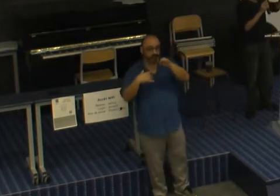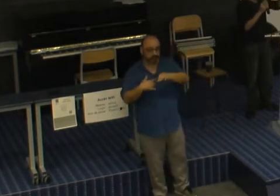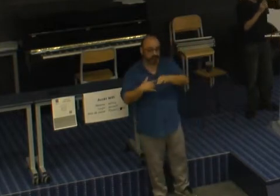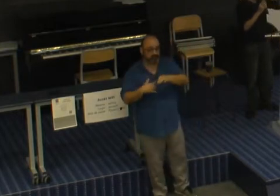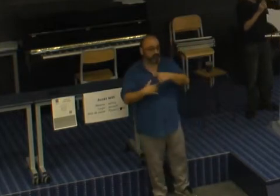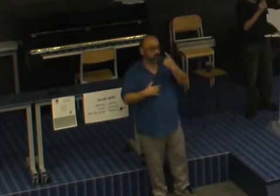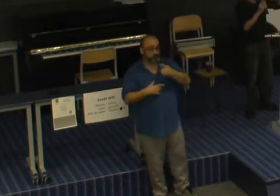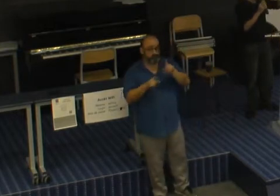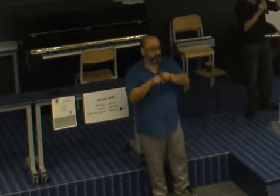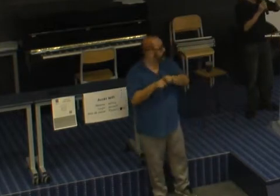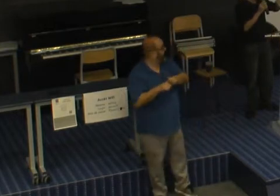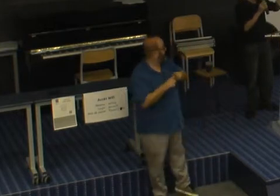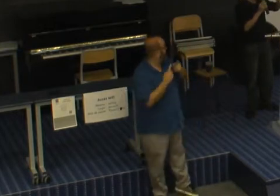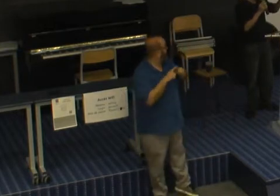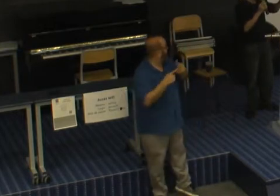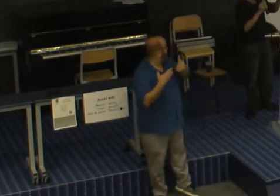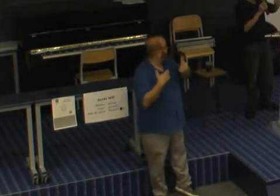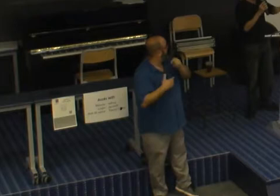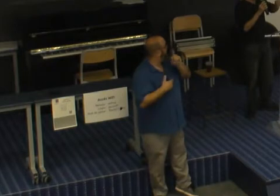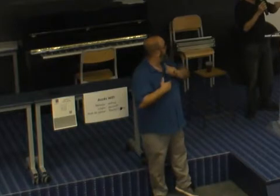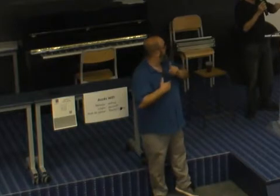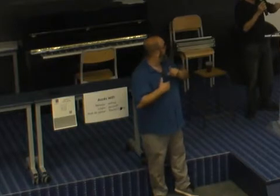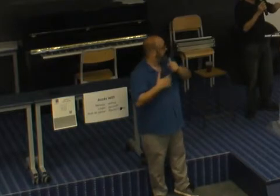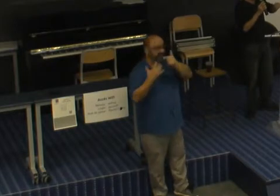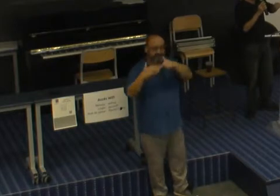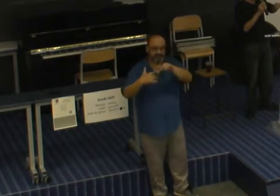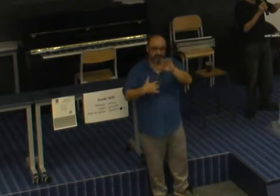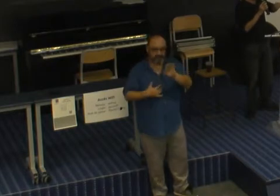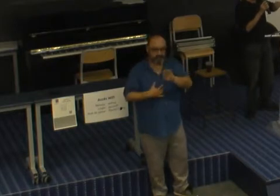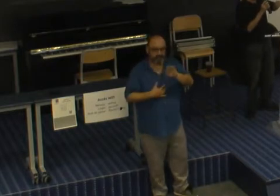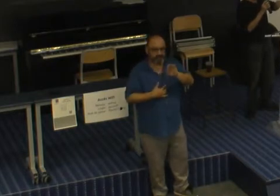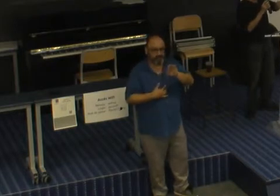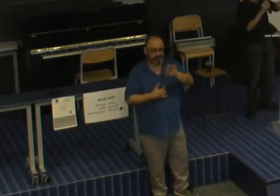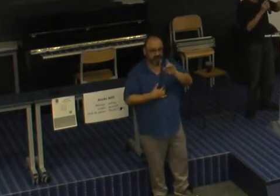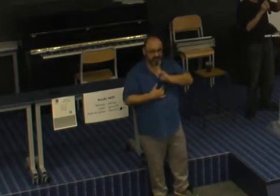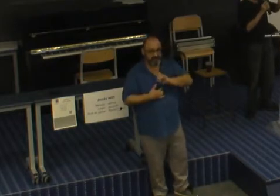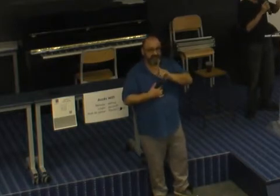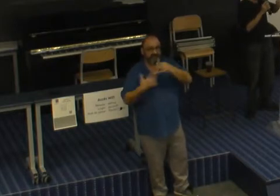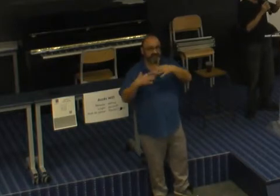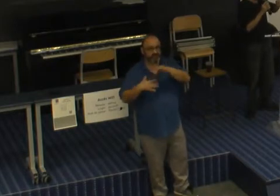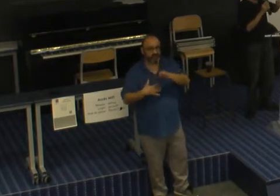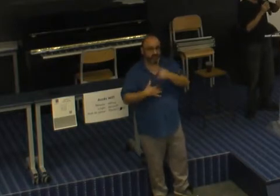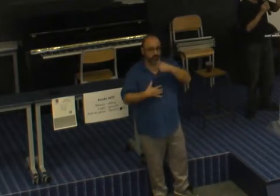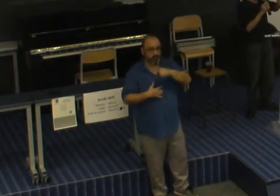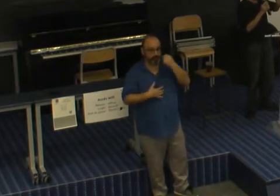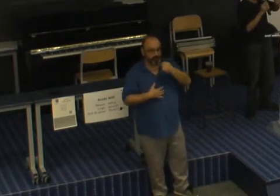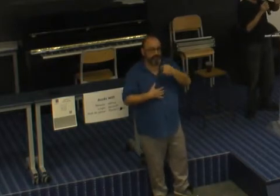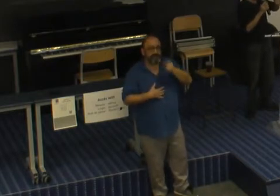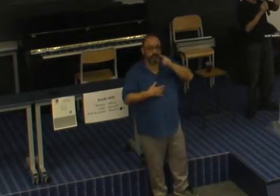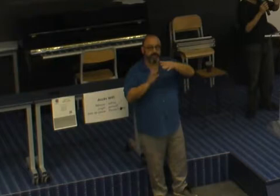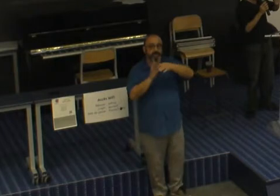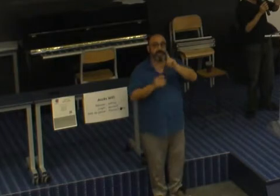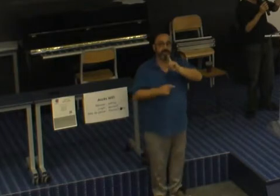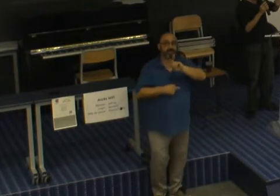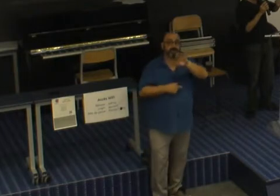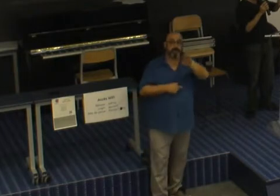différence entre les hommes et les femmes. 17% pour les femmes et 19% pour les hommes. Mais pourquoi il y moins pour les femmes ? Parce que, tout